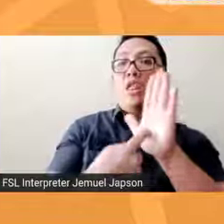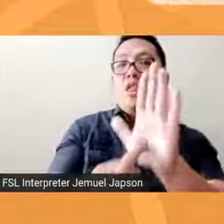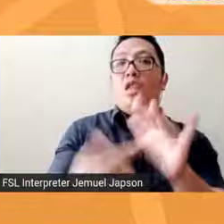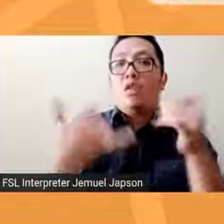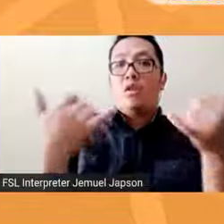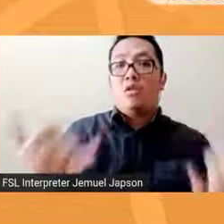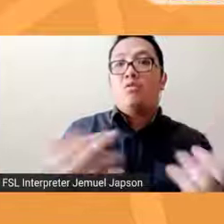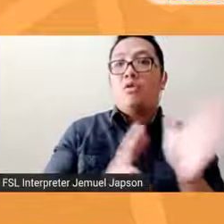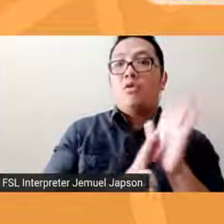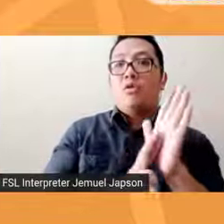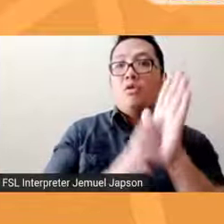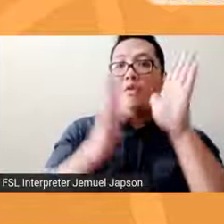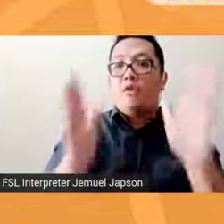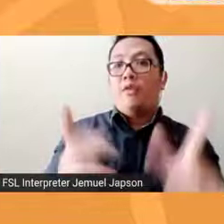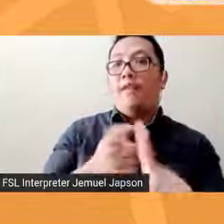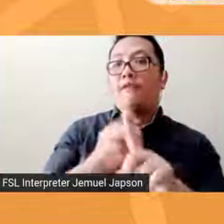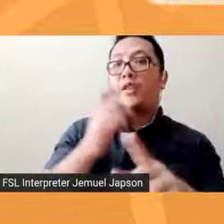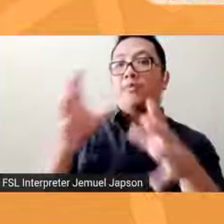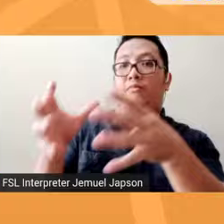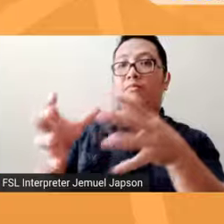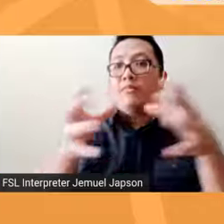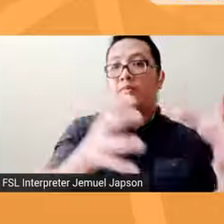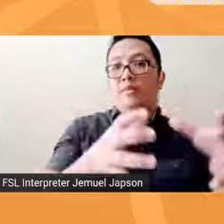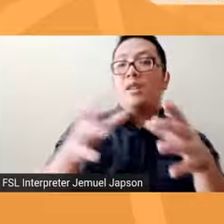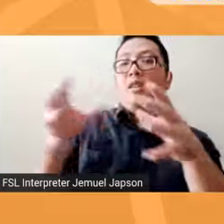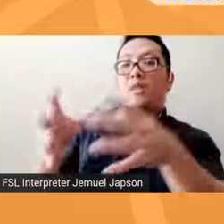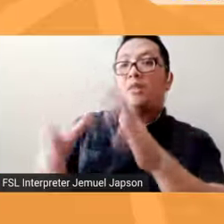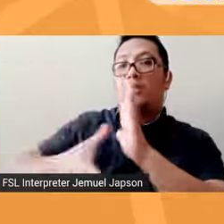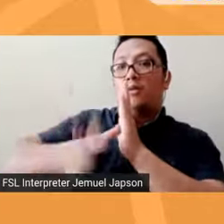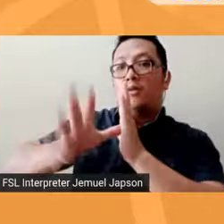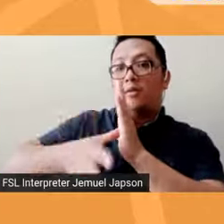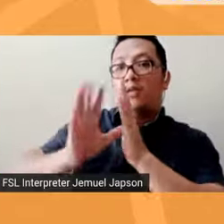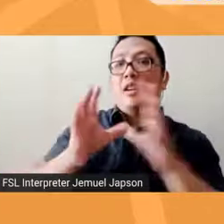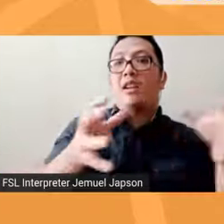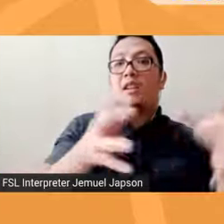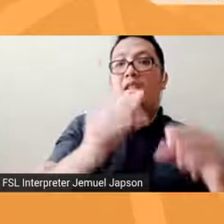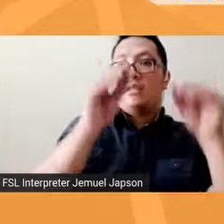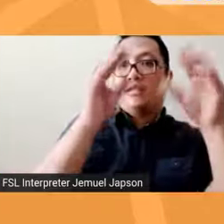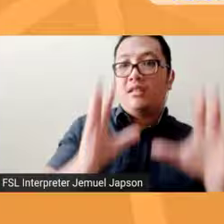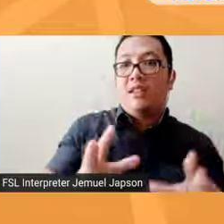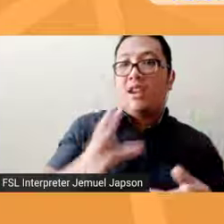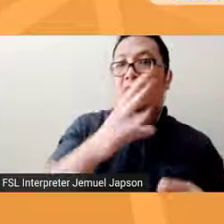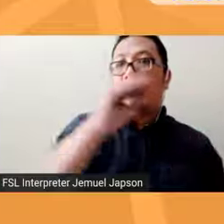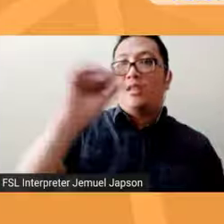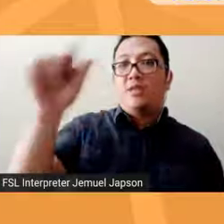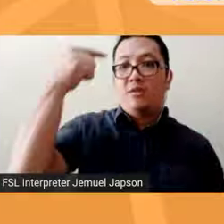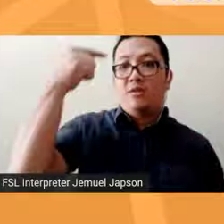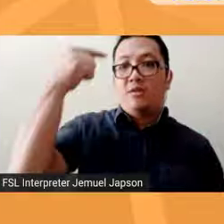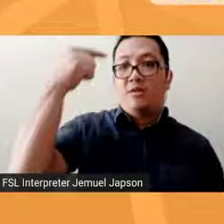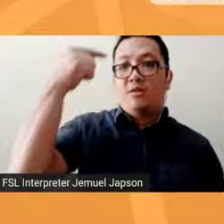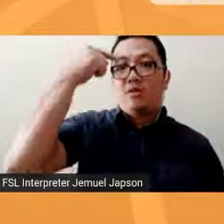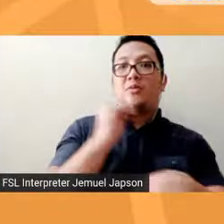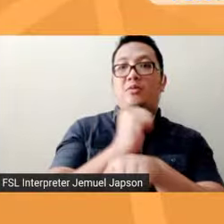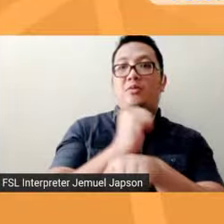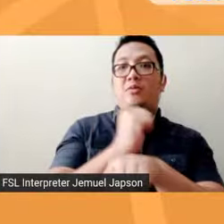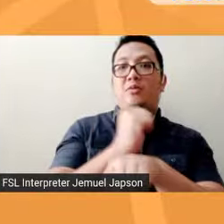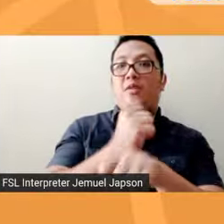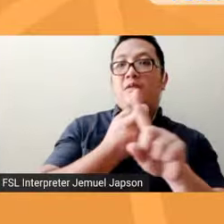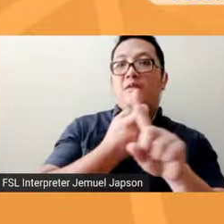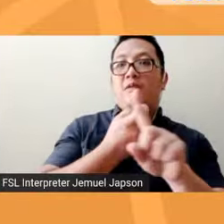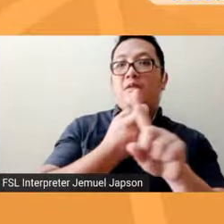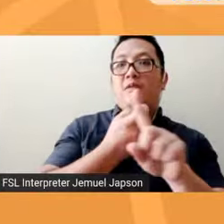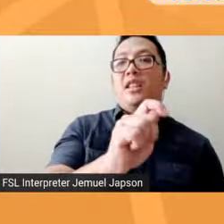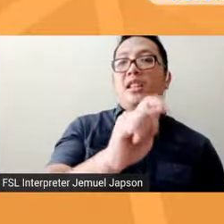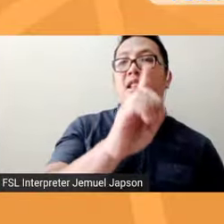representatives mula sa Commission on Elections at isang guro at government employee mula sa Teachers' Dignity Coalition.